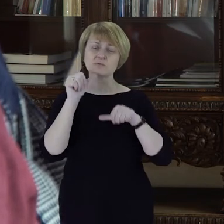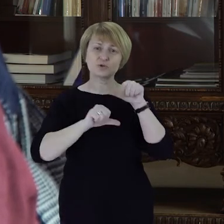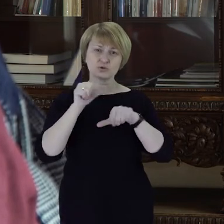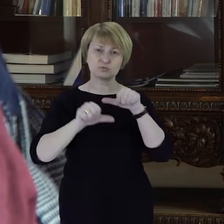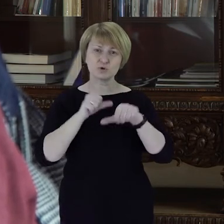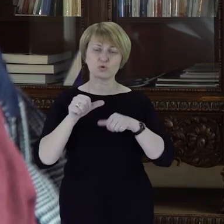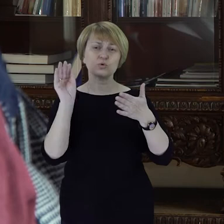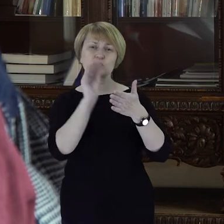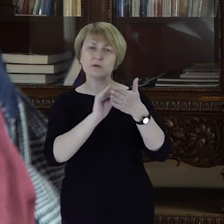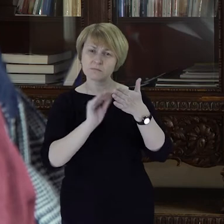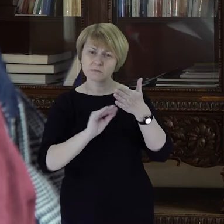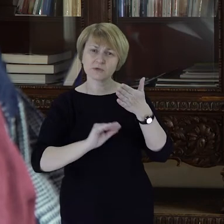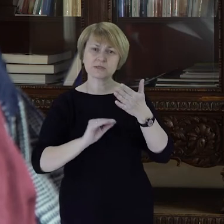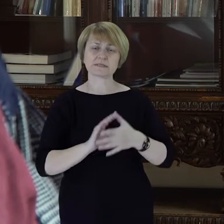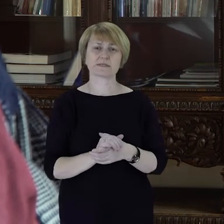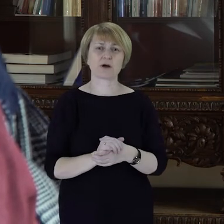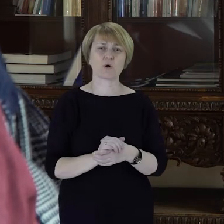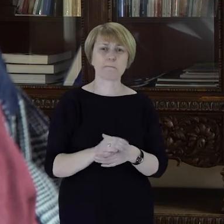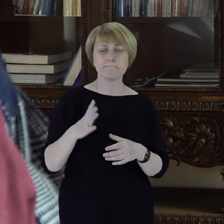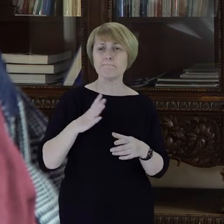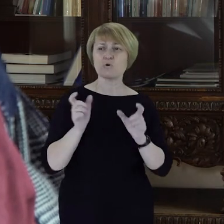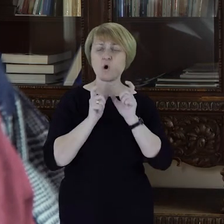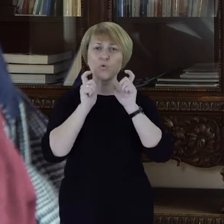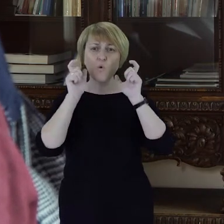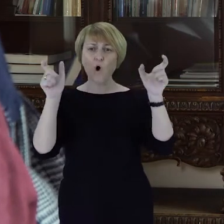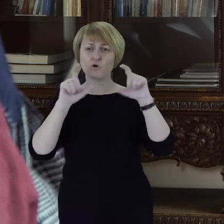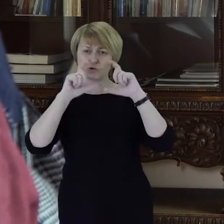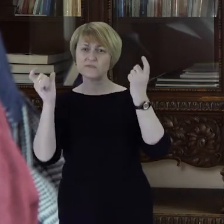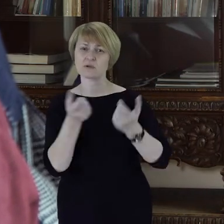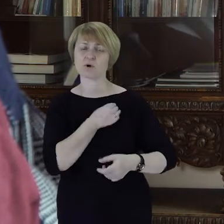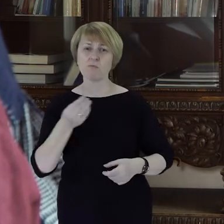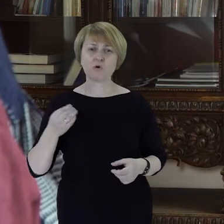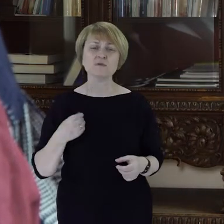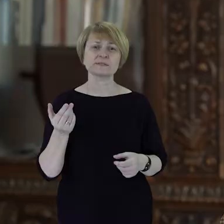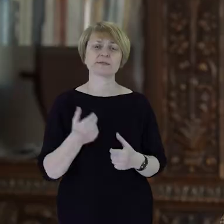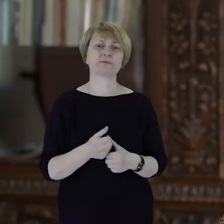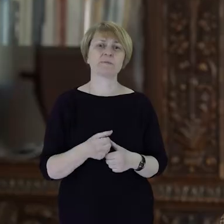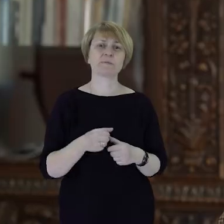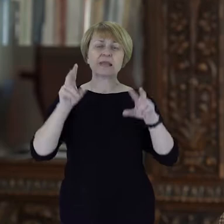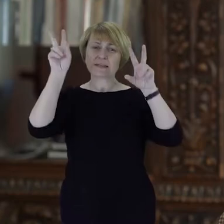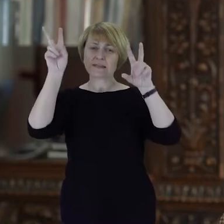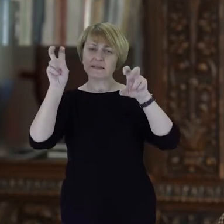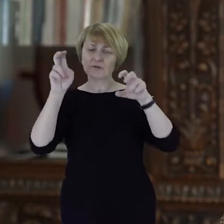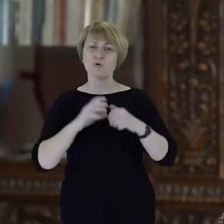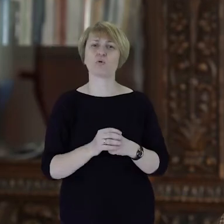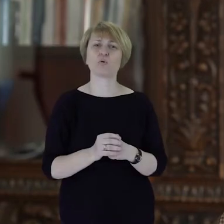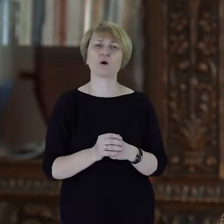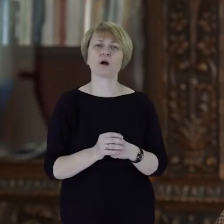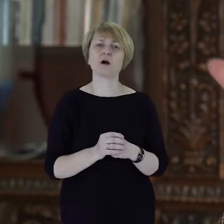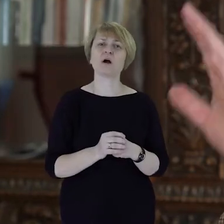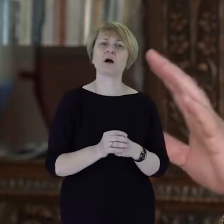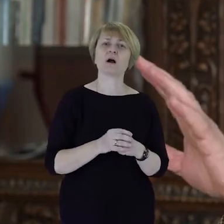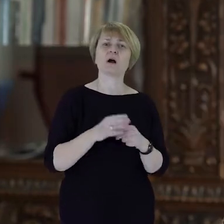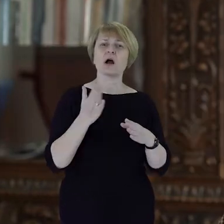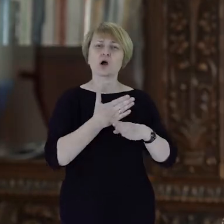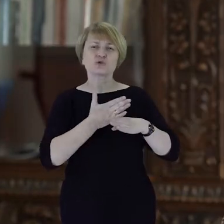napisał taki artykuł, dość głośnym echem odbył się w całej Polsce pod tytułem, czy to jest pamięci,